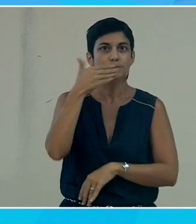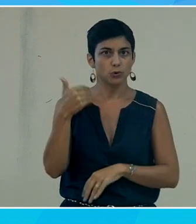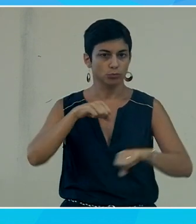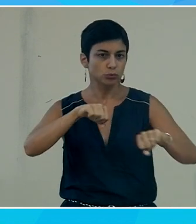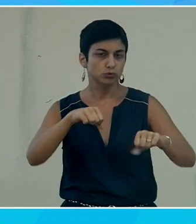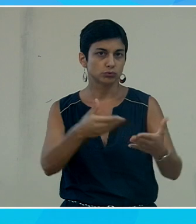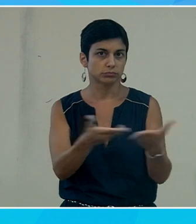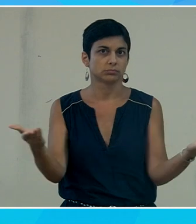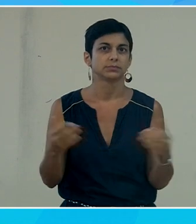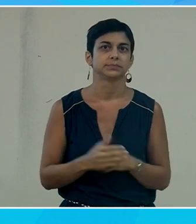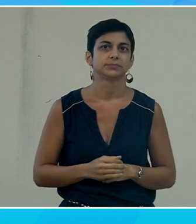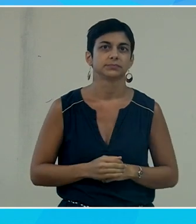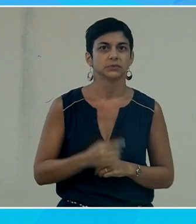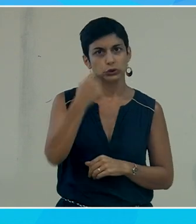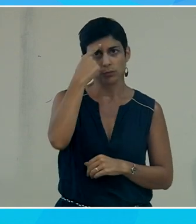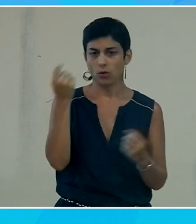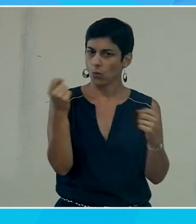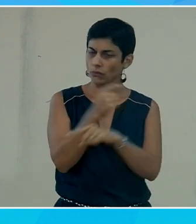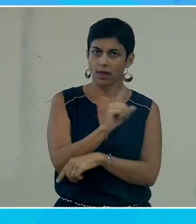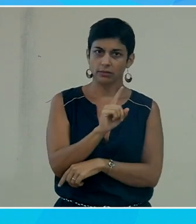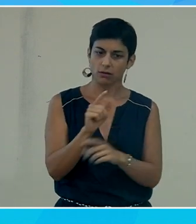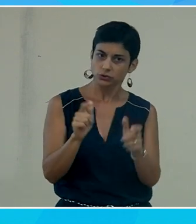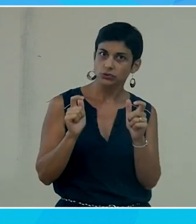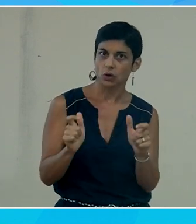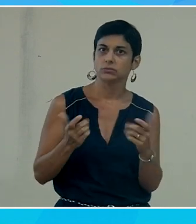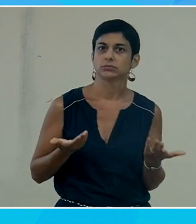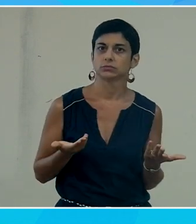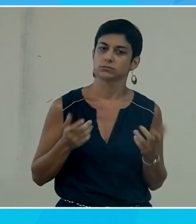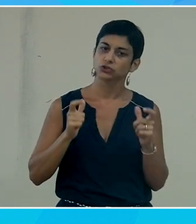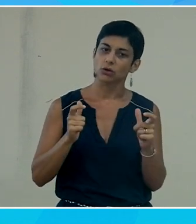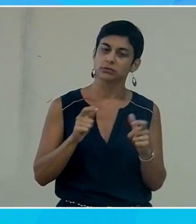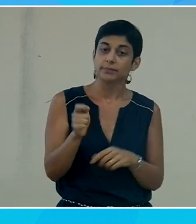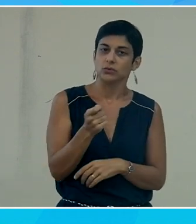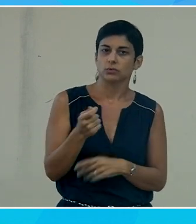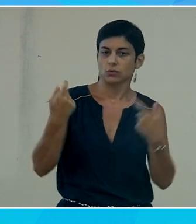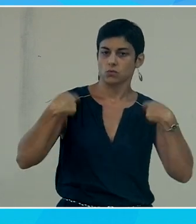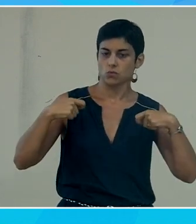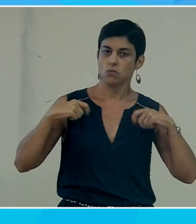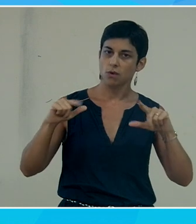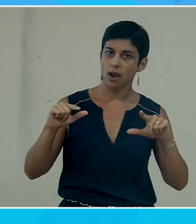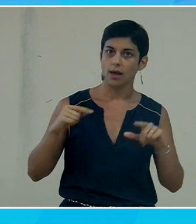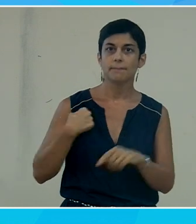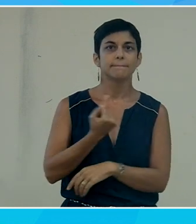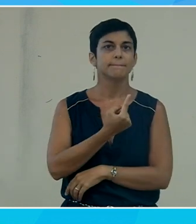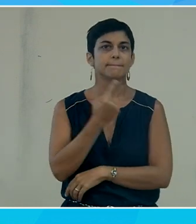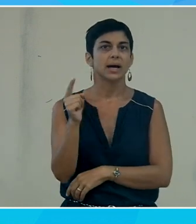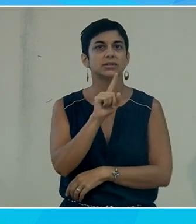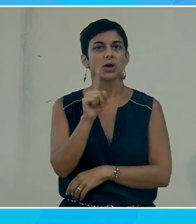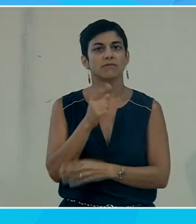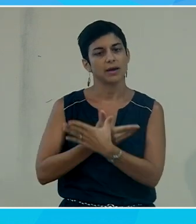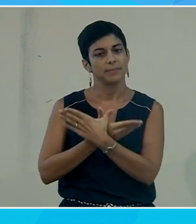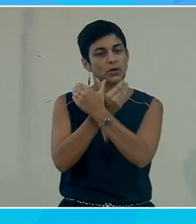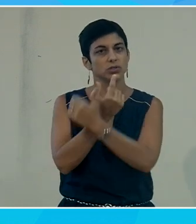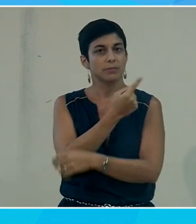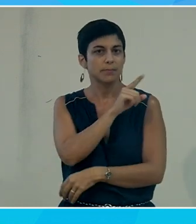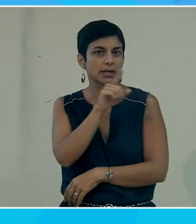donc je pense qu'au contraire c'est plus une opportunité en fait qu'un coût et on n pas les seuls Microsoft n'est pas les seuls à